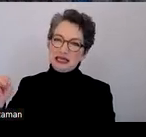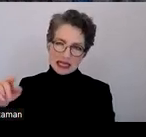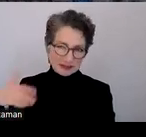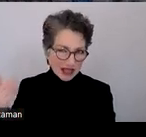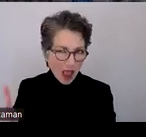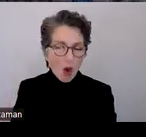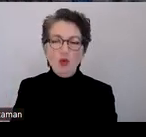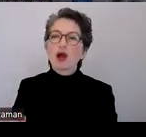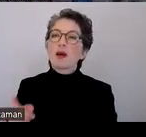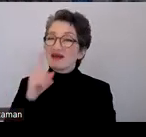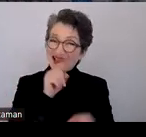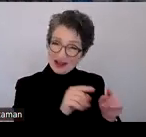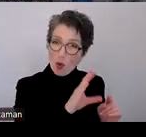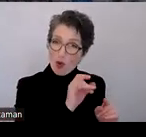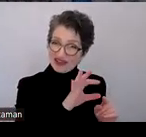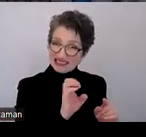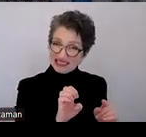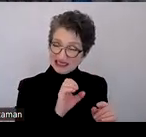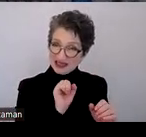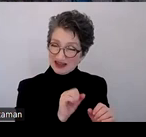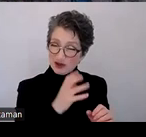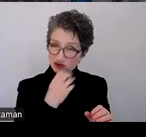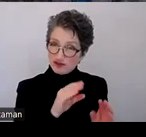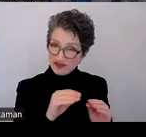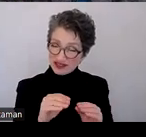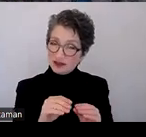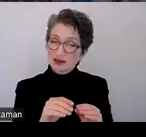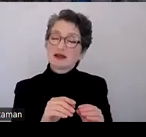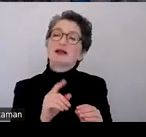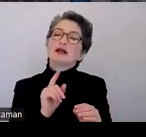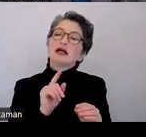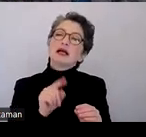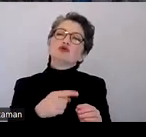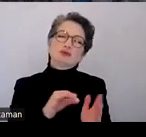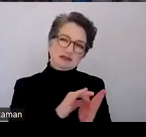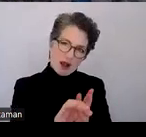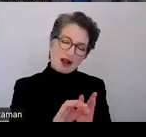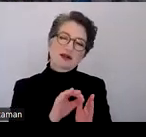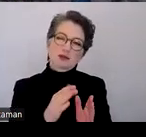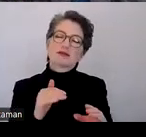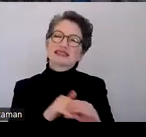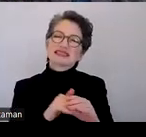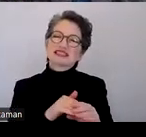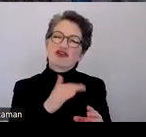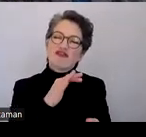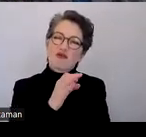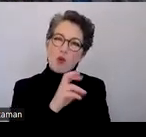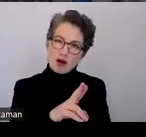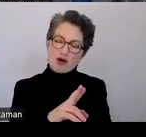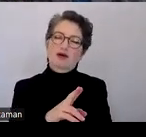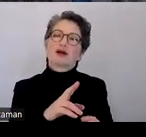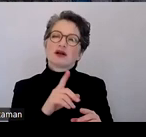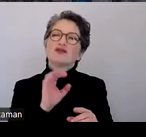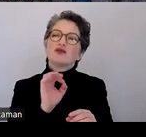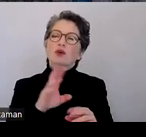Office verwenden möchte, dann muss man Zahlen entweder an Access 4 für das Access Word oder an Common Look für das Common Look